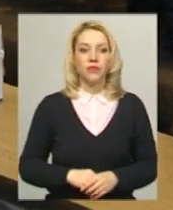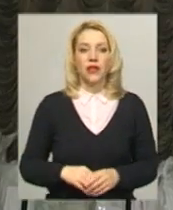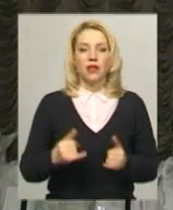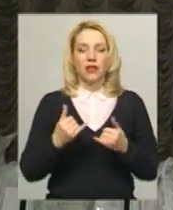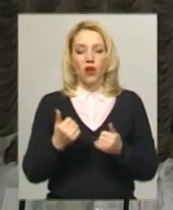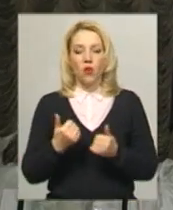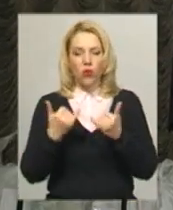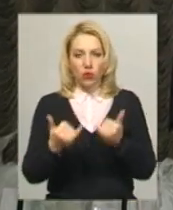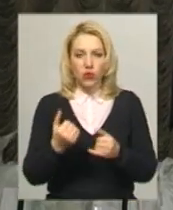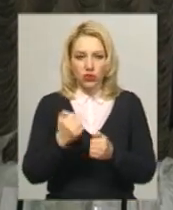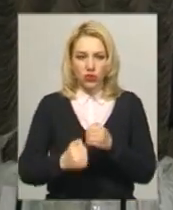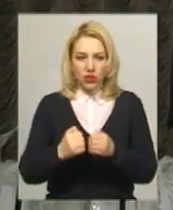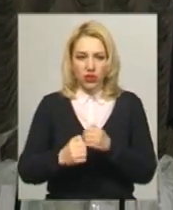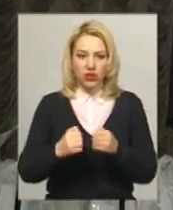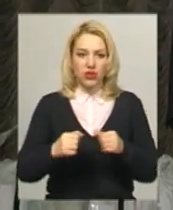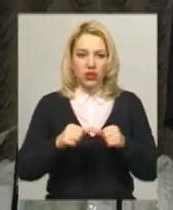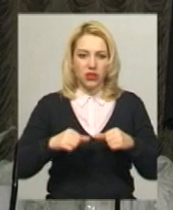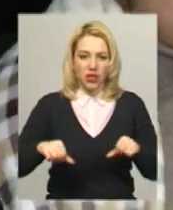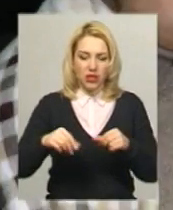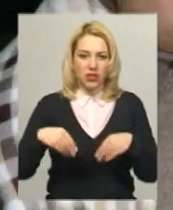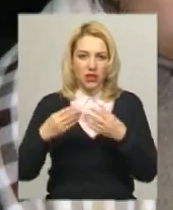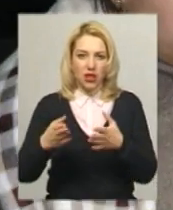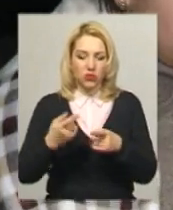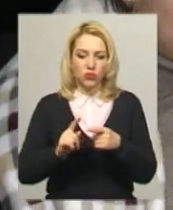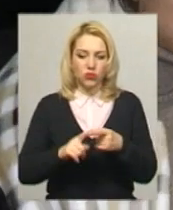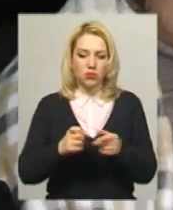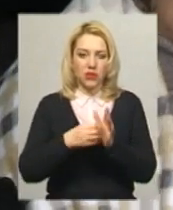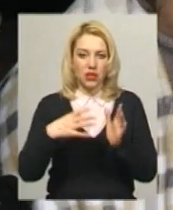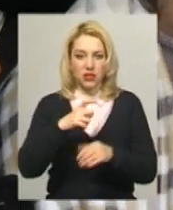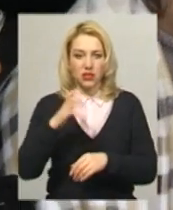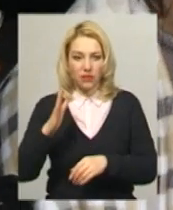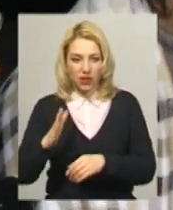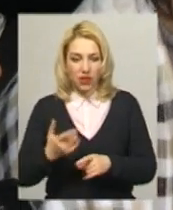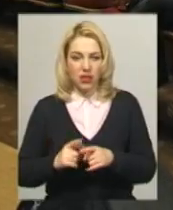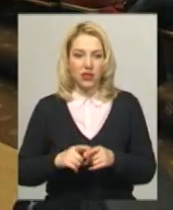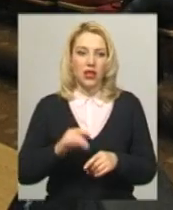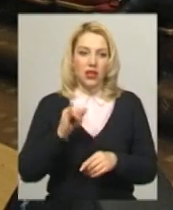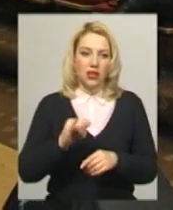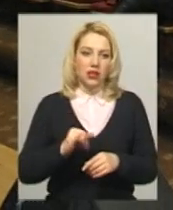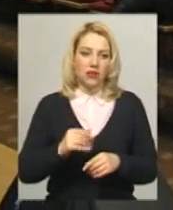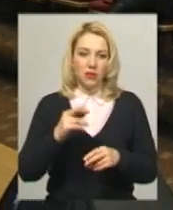хвилин на ухвалення рішення комісією. 15 хвилин дають на розгляд тим дільницям, в яких помилки зафіксували.